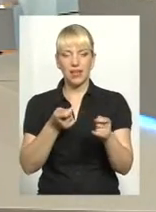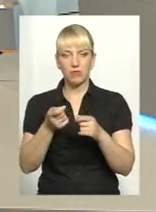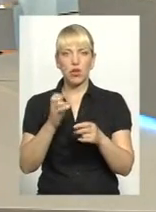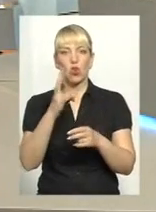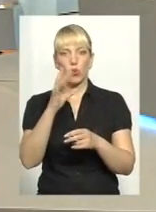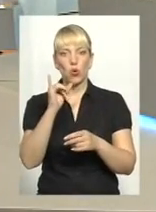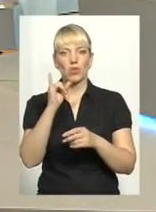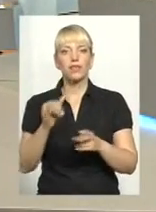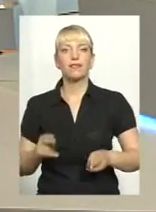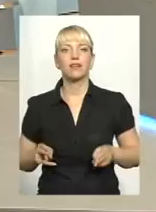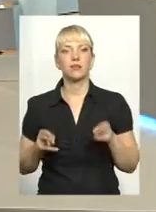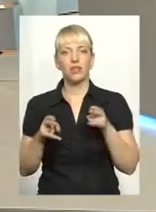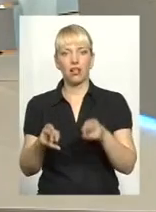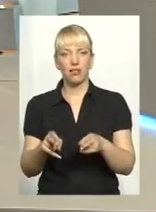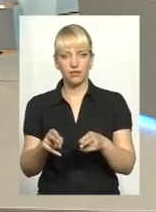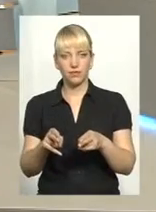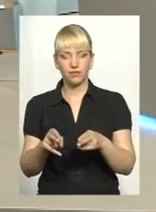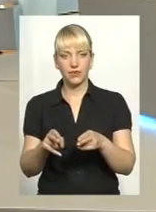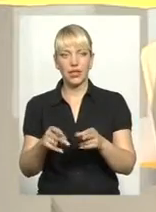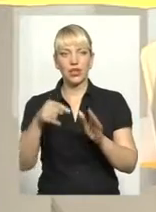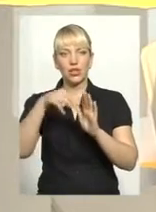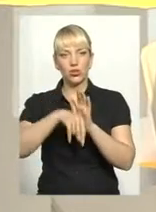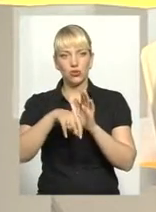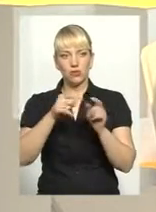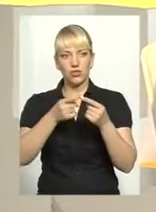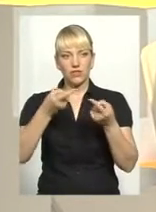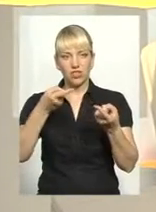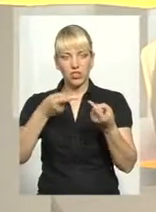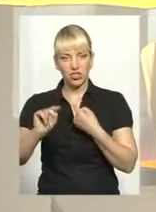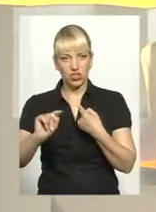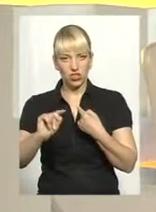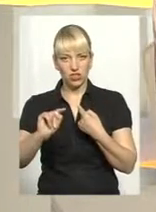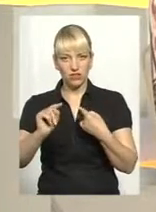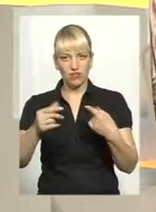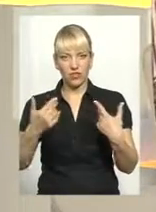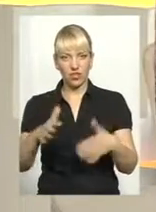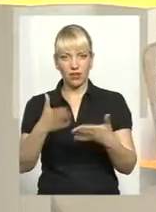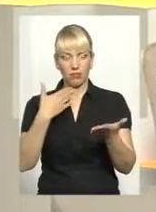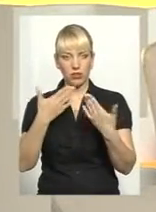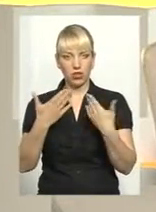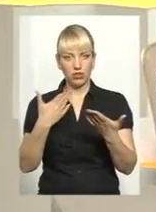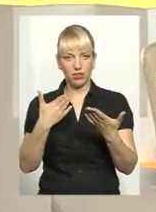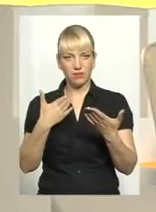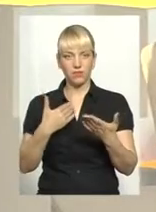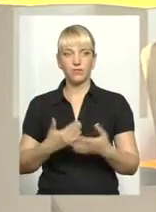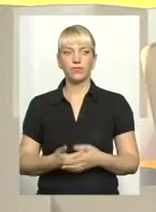кримінальна. Тобто це вже інший вид відповідальності, який мав би